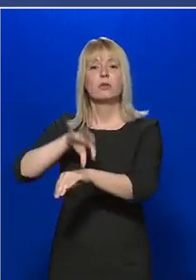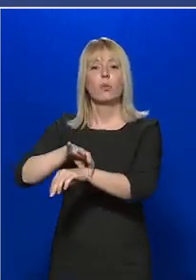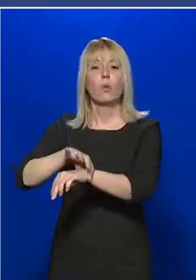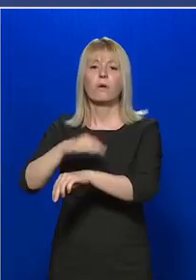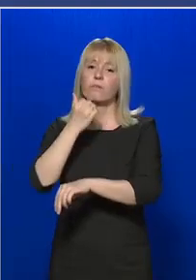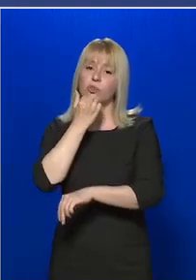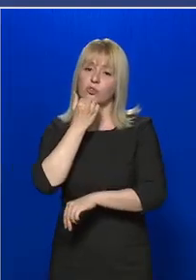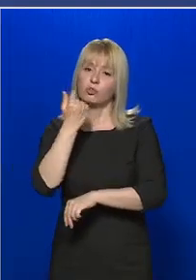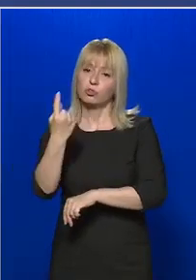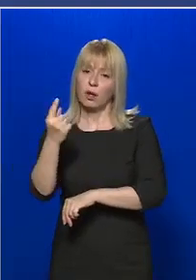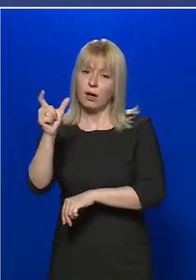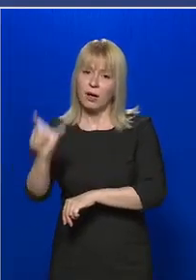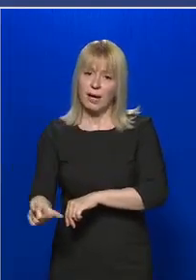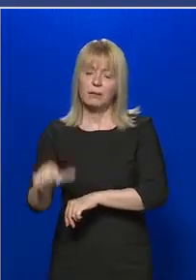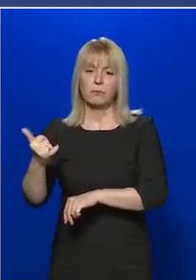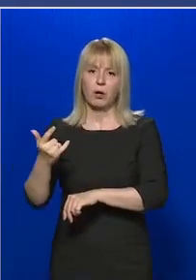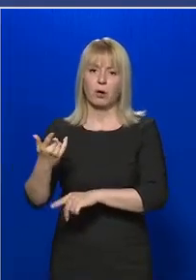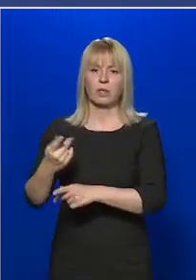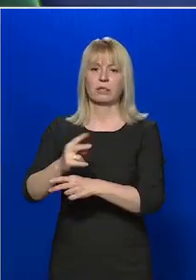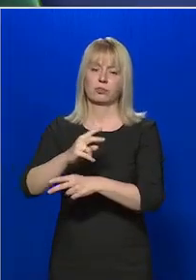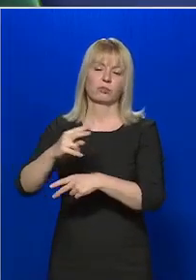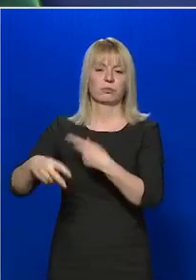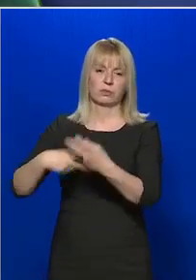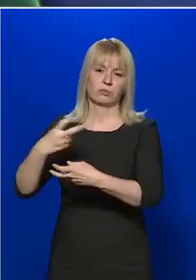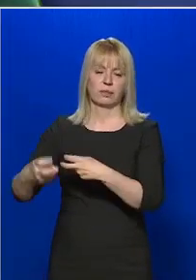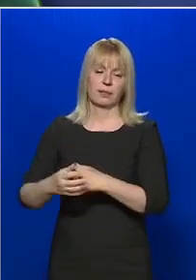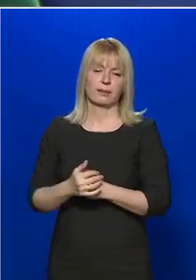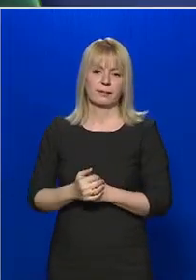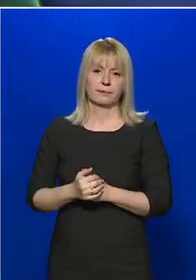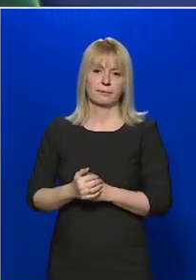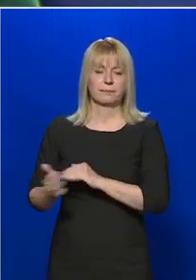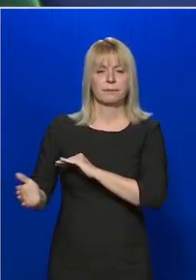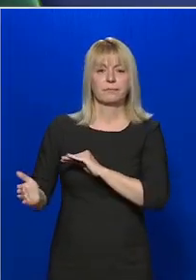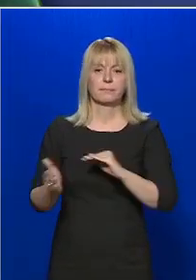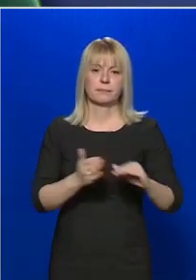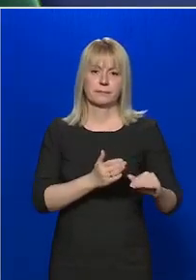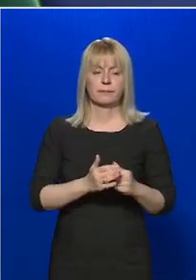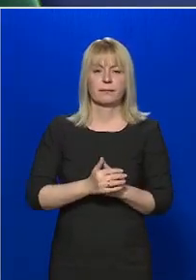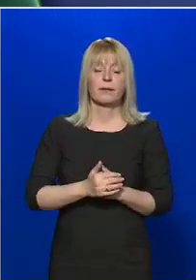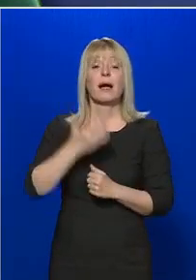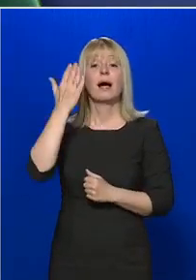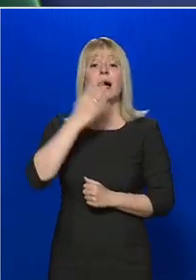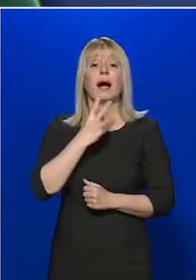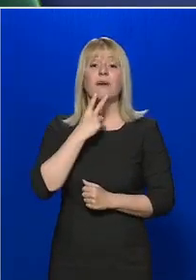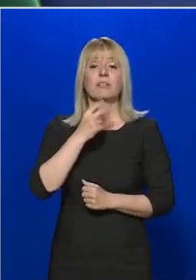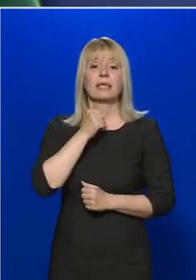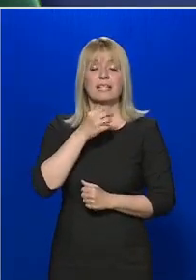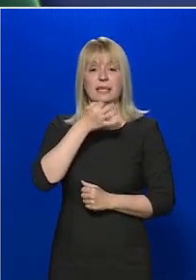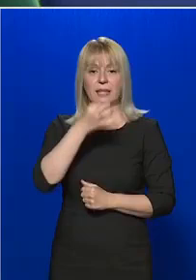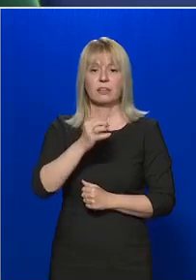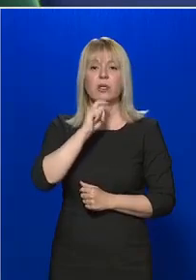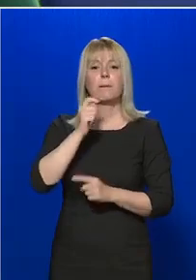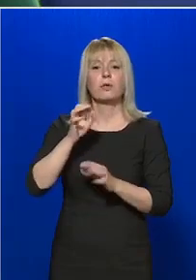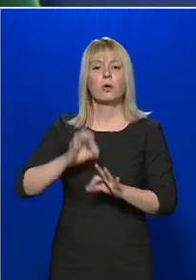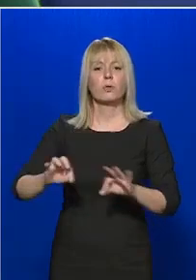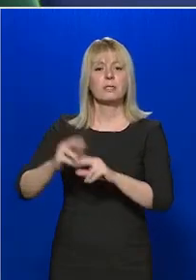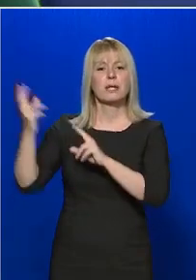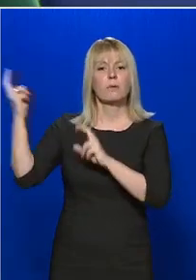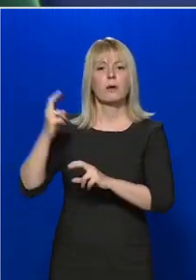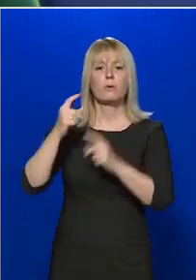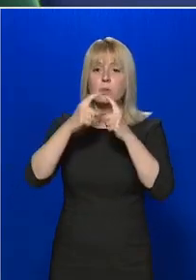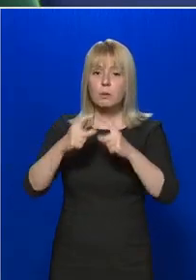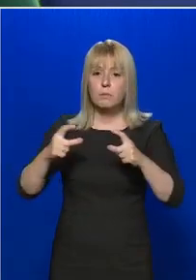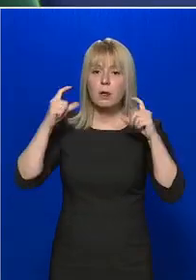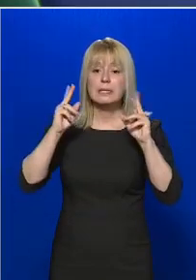gondoskodik az ő vizsgálatáról. Szintén a HVG kérdése, a Magyarországra behozott maszkokat kiknek